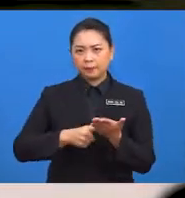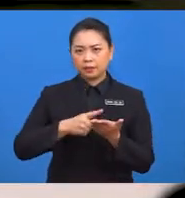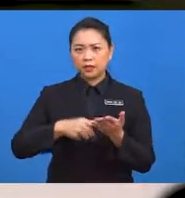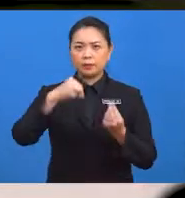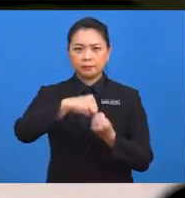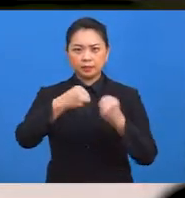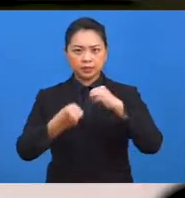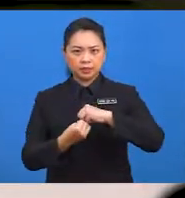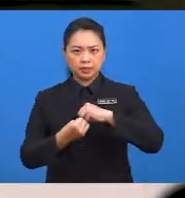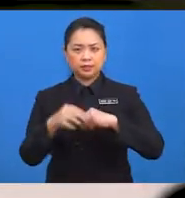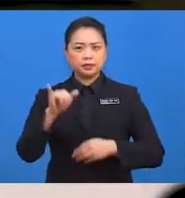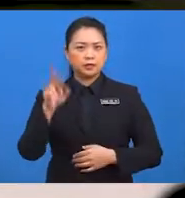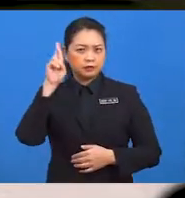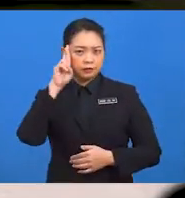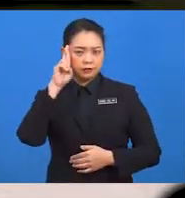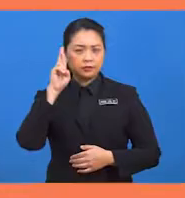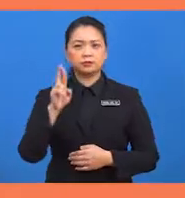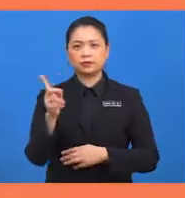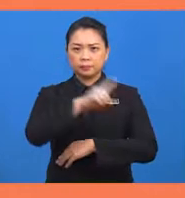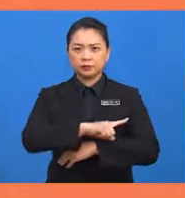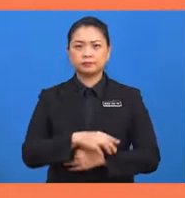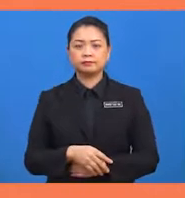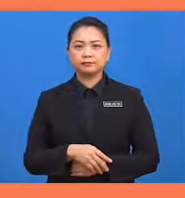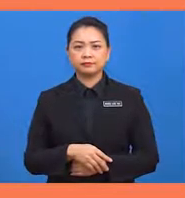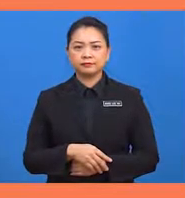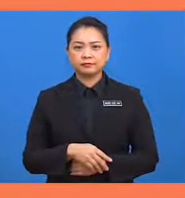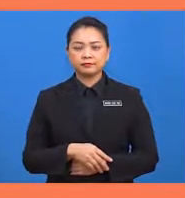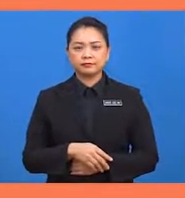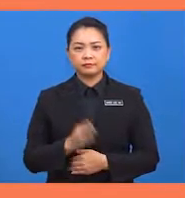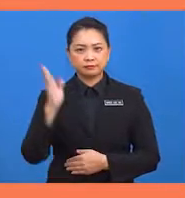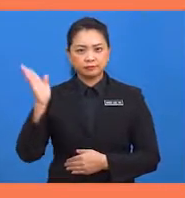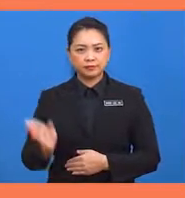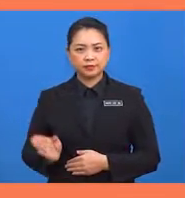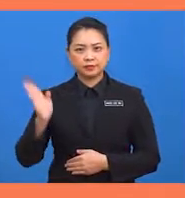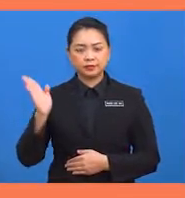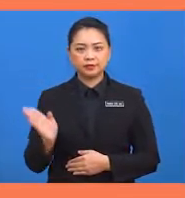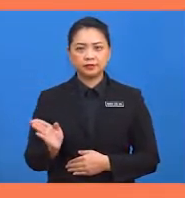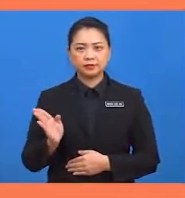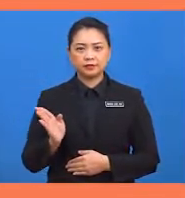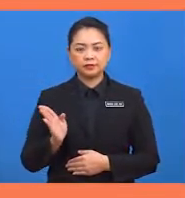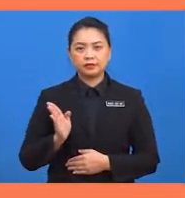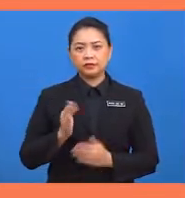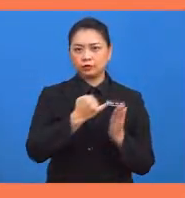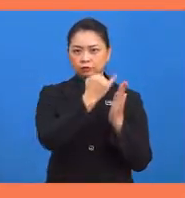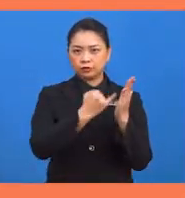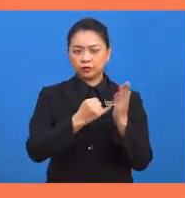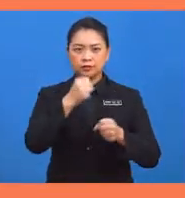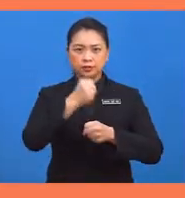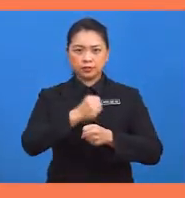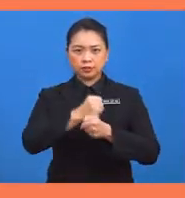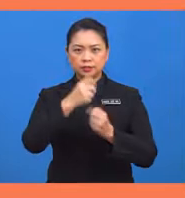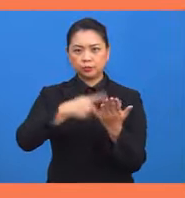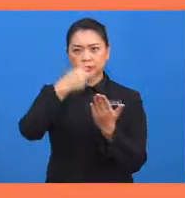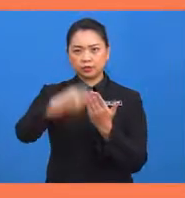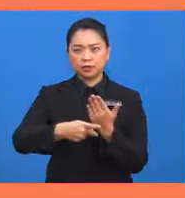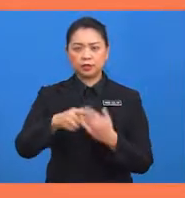masalah yang Rafi hadapi. Berikut adalah hasil lukisan kerja projek